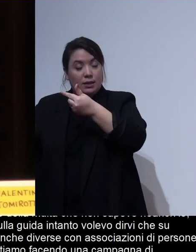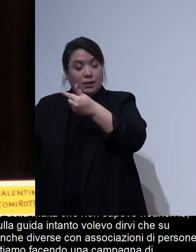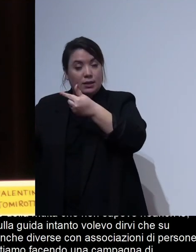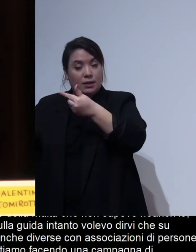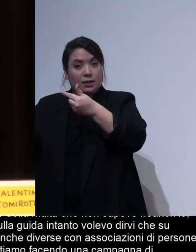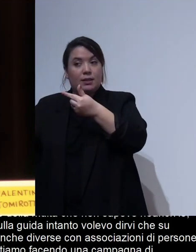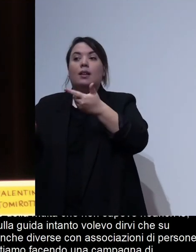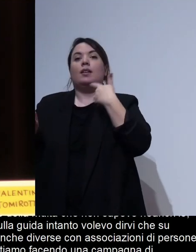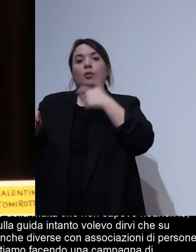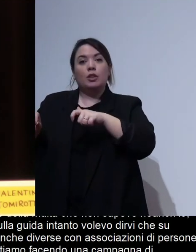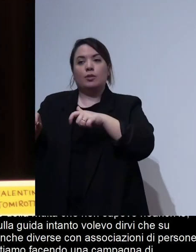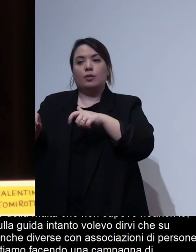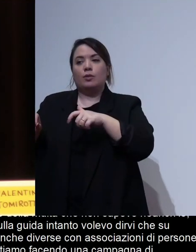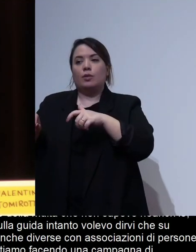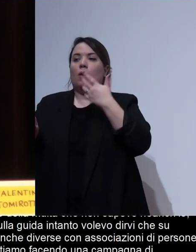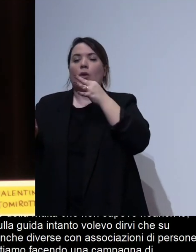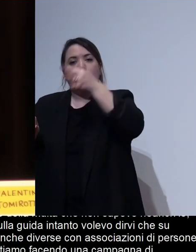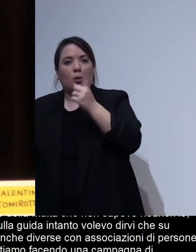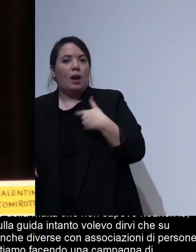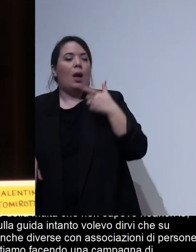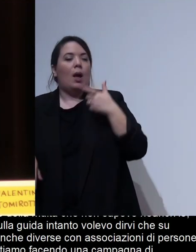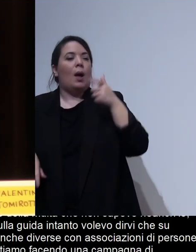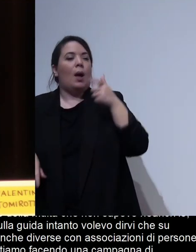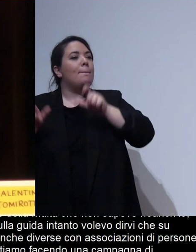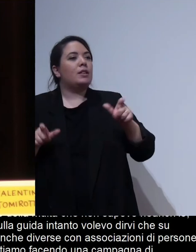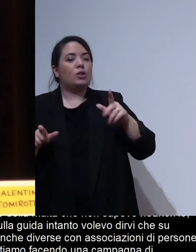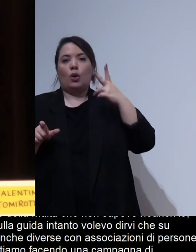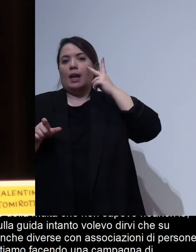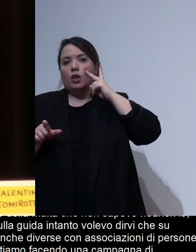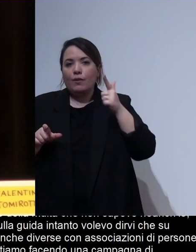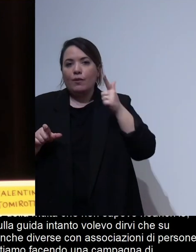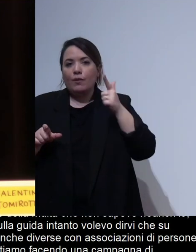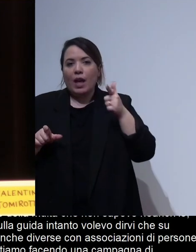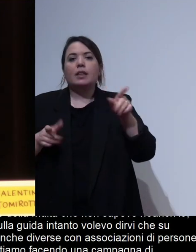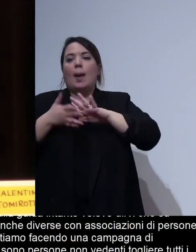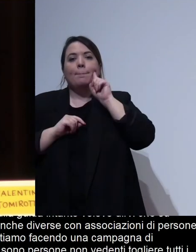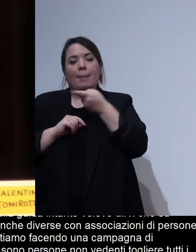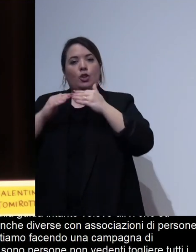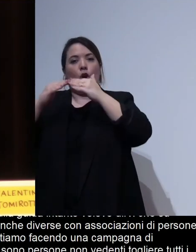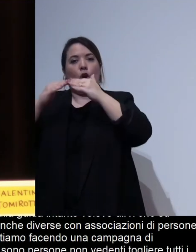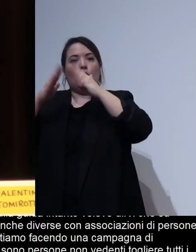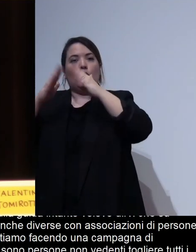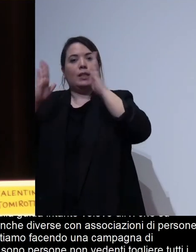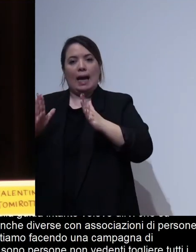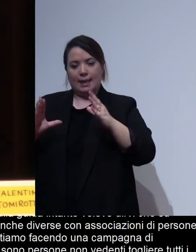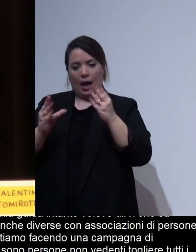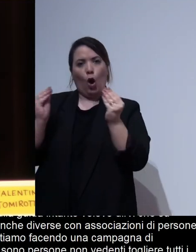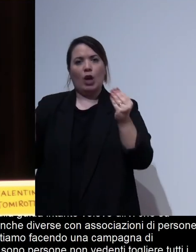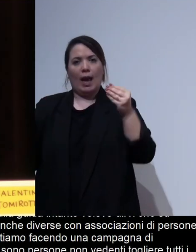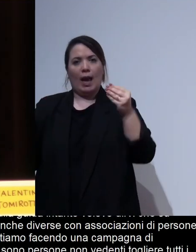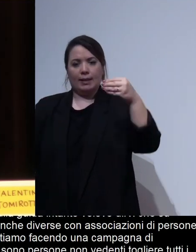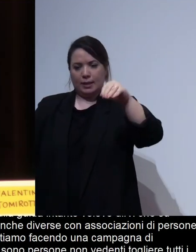detto ad esempio quando ci sono persone non vedenti togliere tutti i ninnoli dalla casa perché creano difficoltà cercare di lasciare